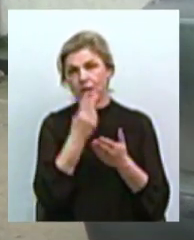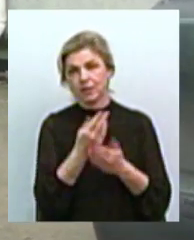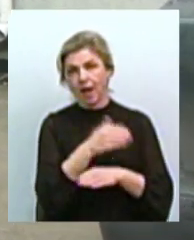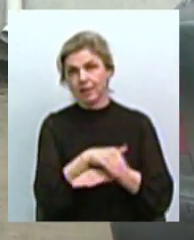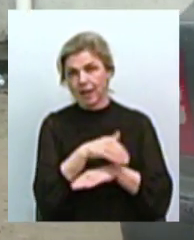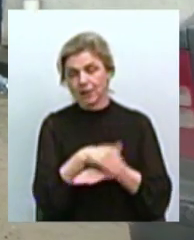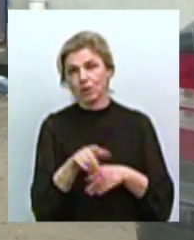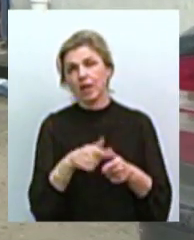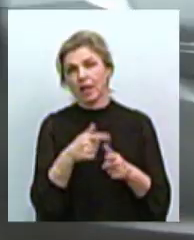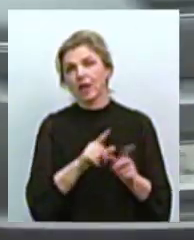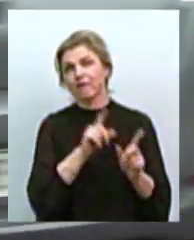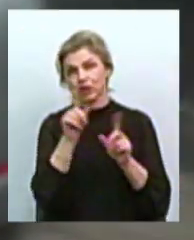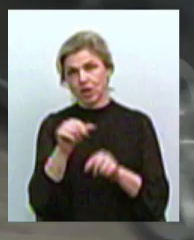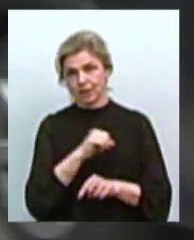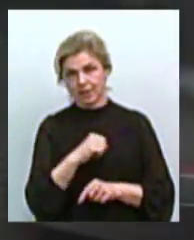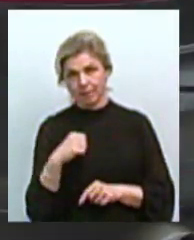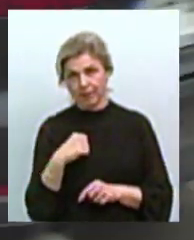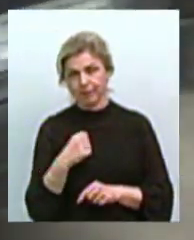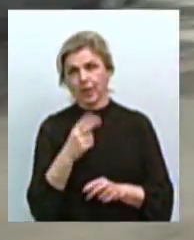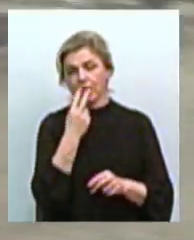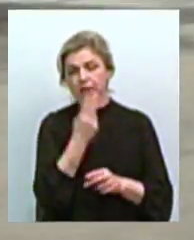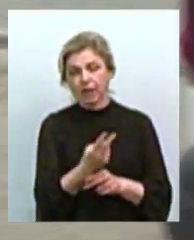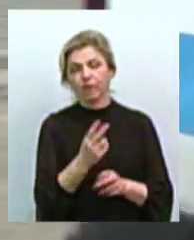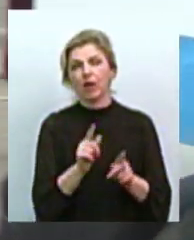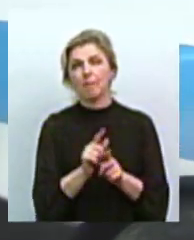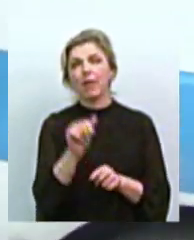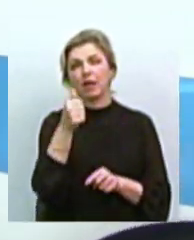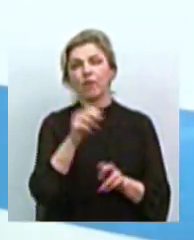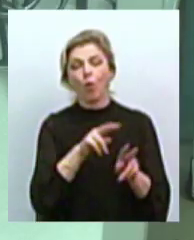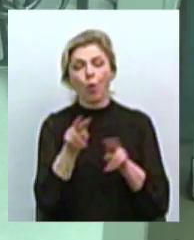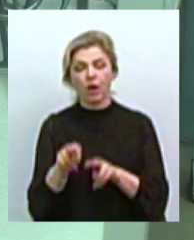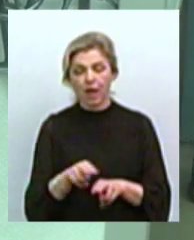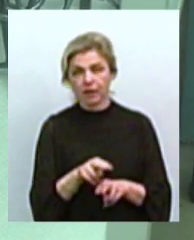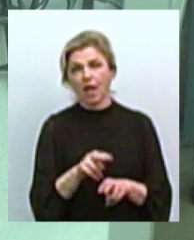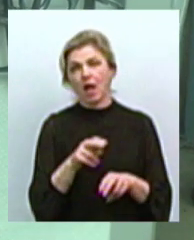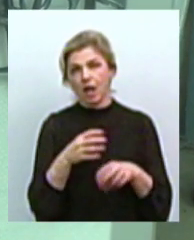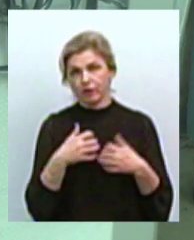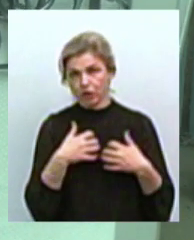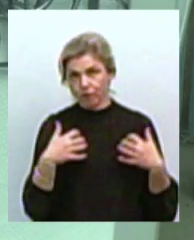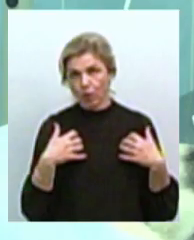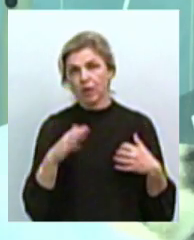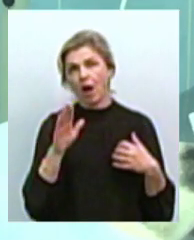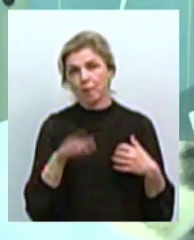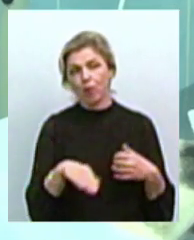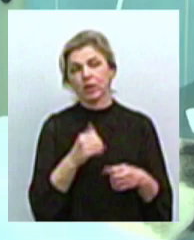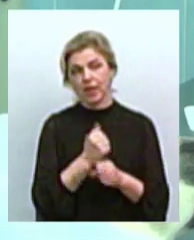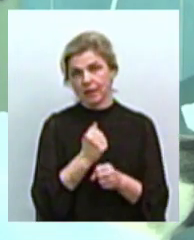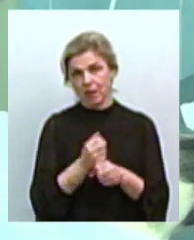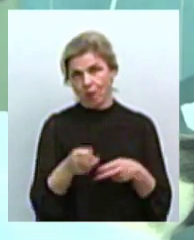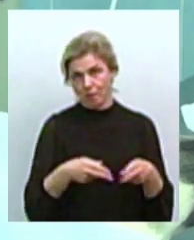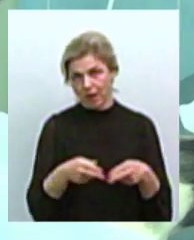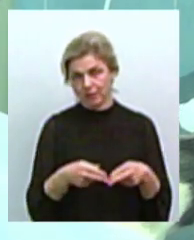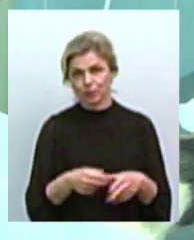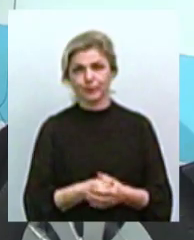Іноді виїжджають самі. Проводиться попередній огляд ветеринарним лікарем «Чотирьох лап». І далі вже проводиться безпосередньо сама операція